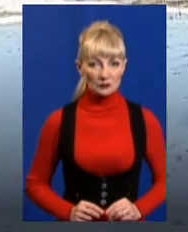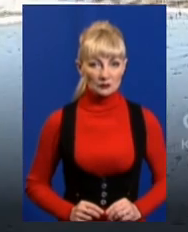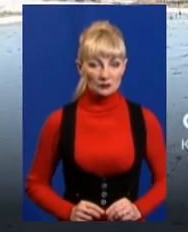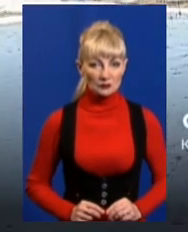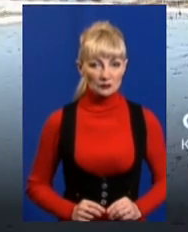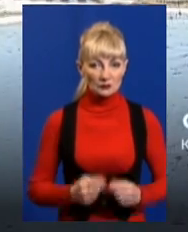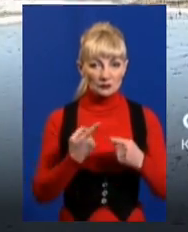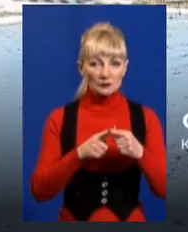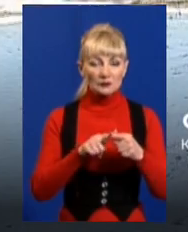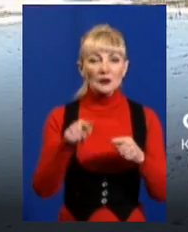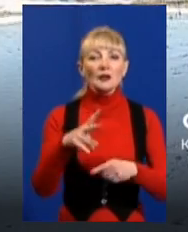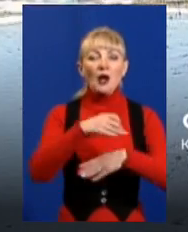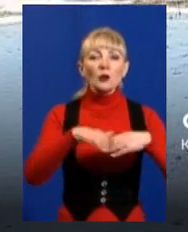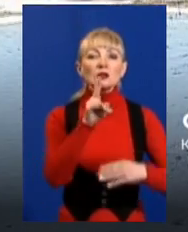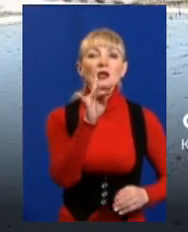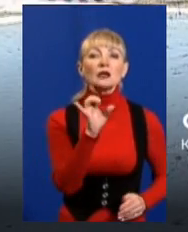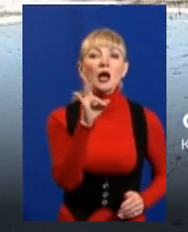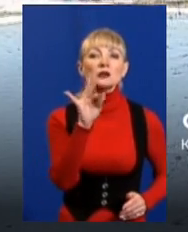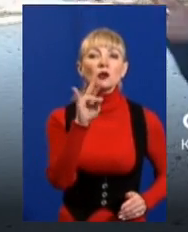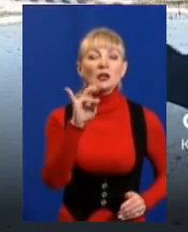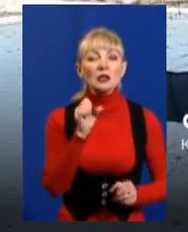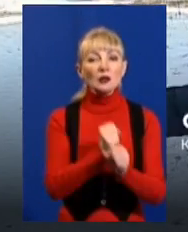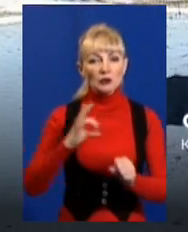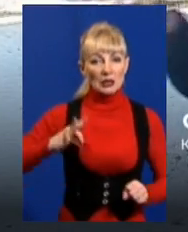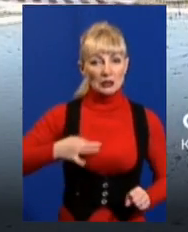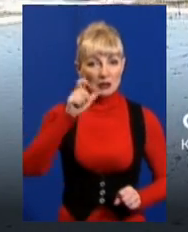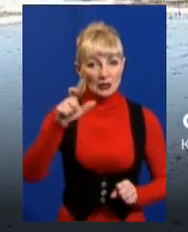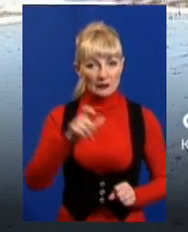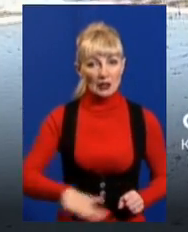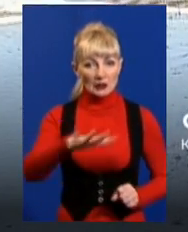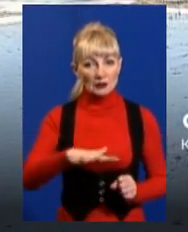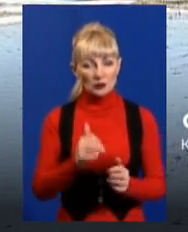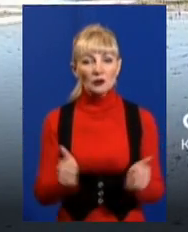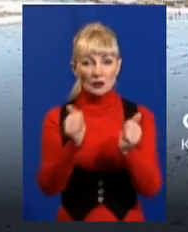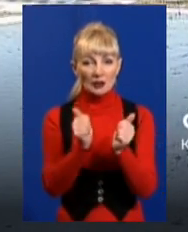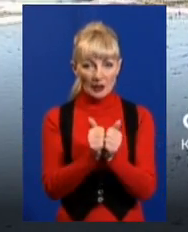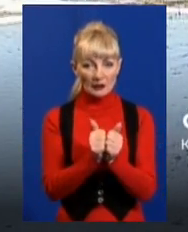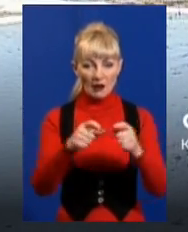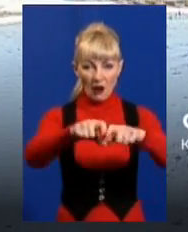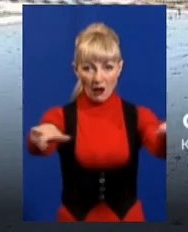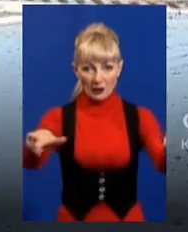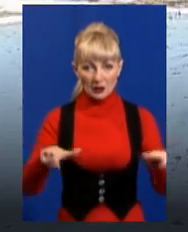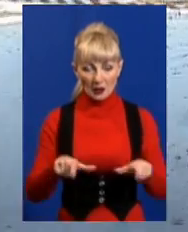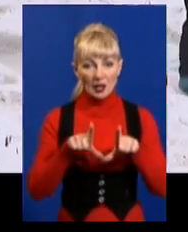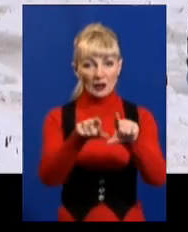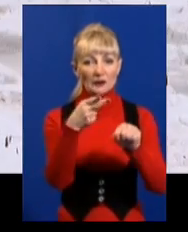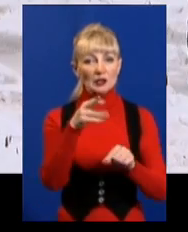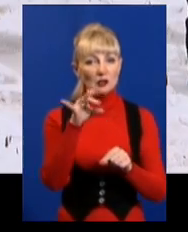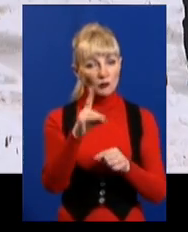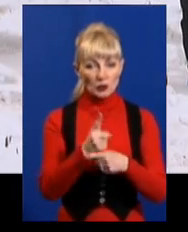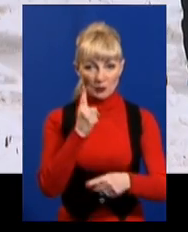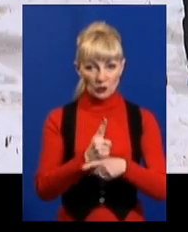Відранку тут на вулиці Краснодарській працюють слідчі. Територію навколо охородили поліцейською стрічкою. В'їзд у двір обмежений.